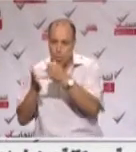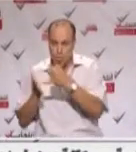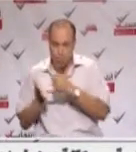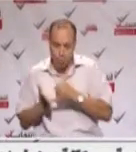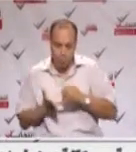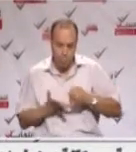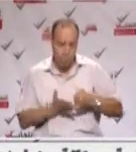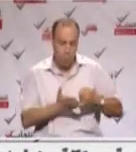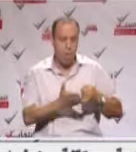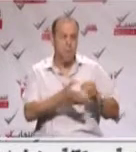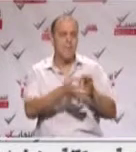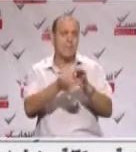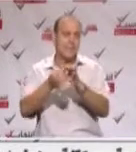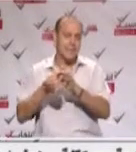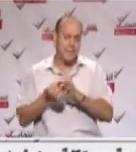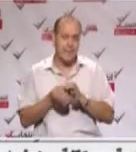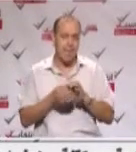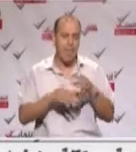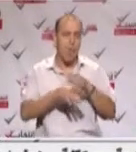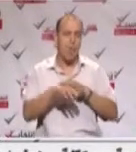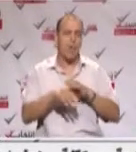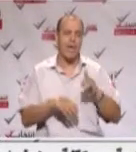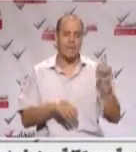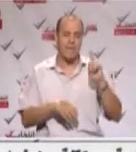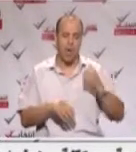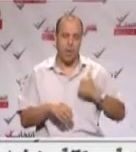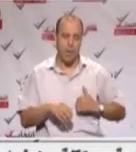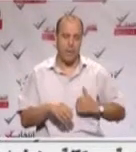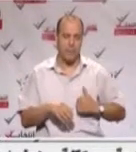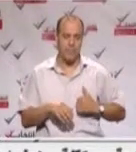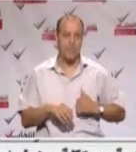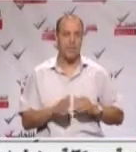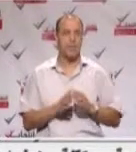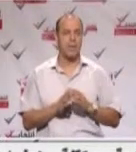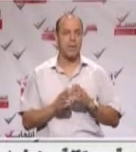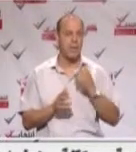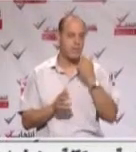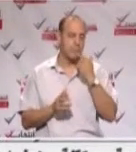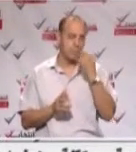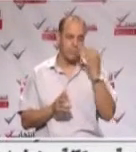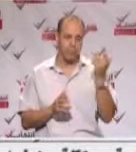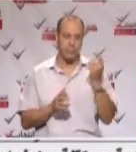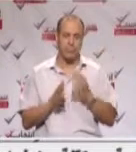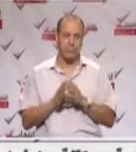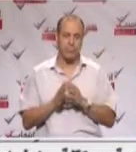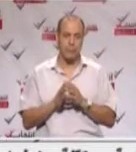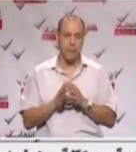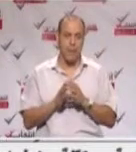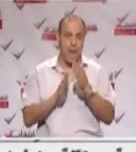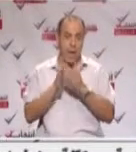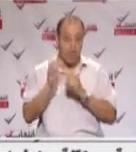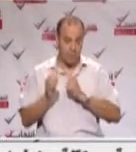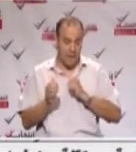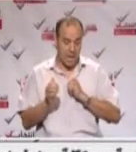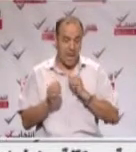وروق وواد الخضرة والعيثة وبير حليمة وعين الصفصاف وبوشة والدليل العوروس والغريفات والمناقة وعين عسك والقائمة